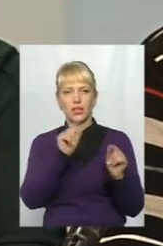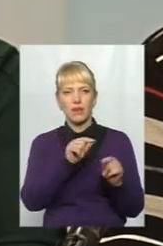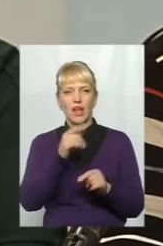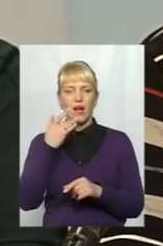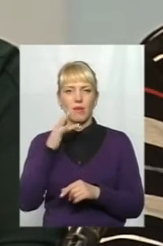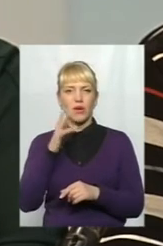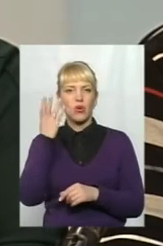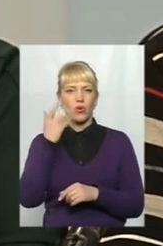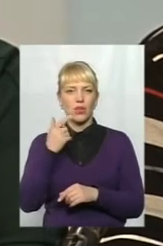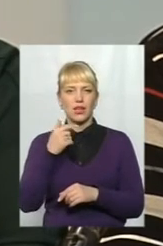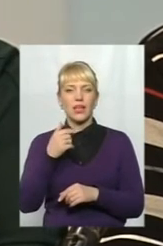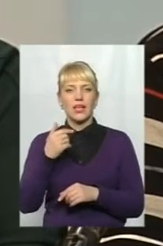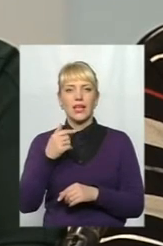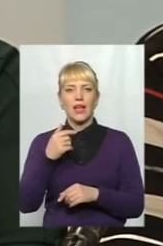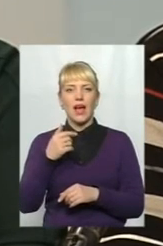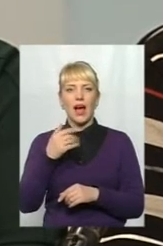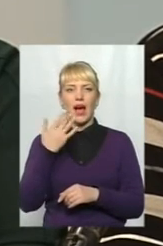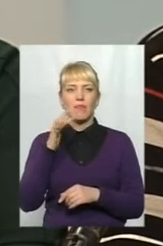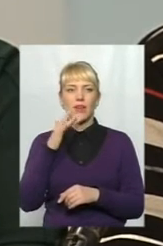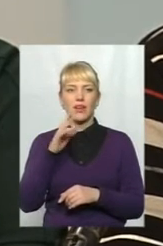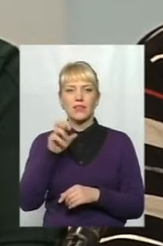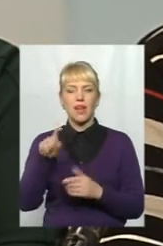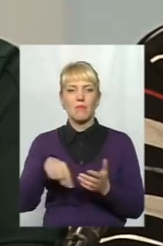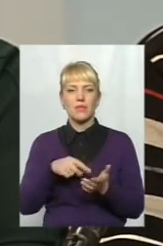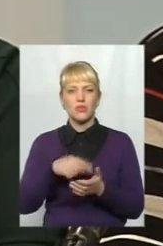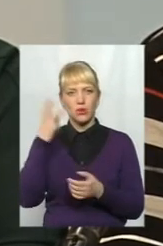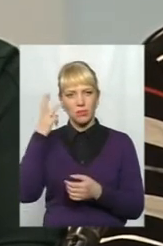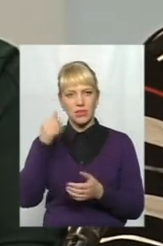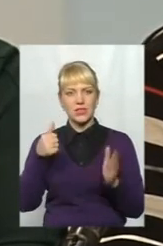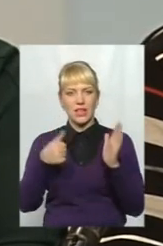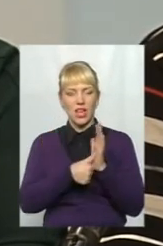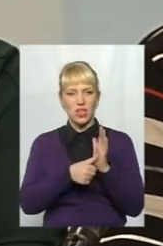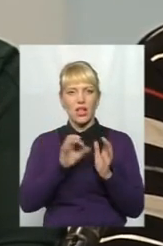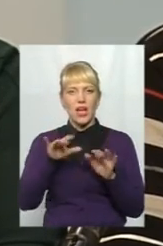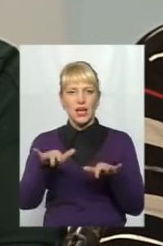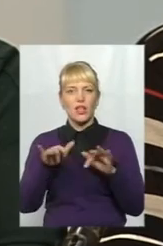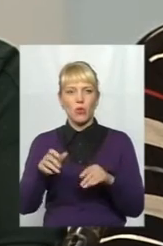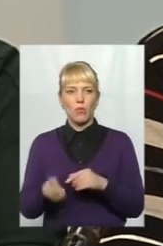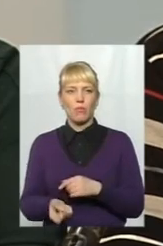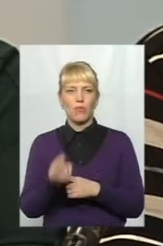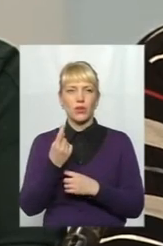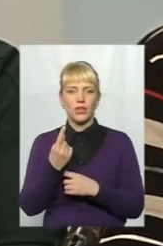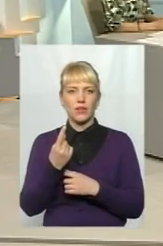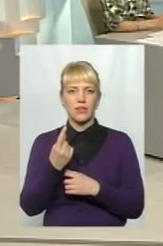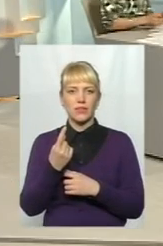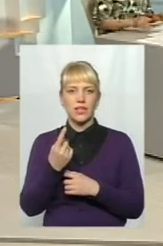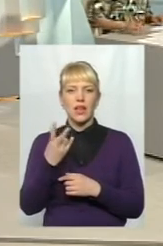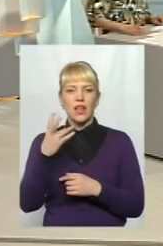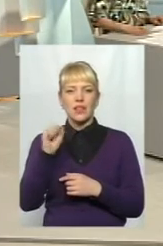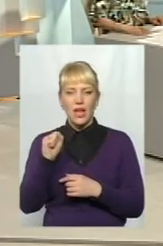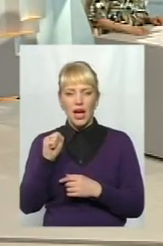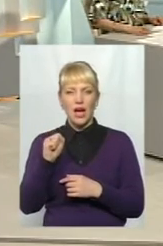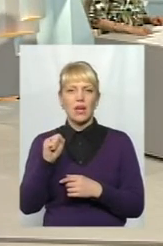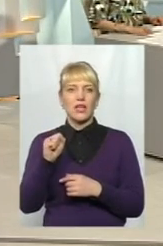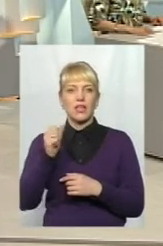американці на місто Хмельницький кнопку нажали і на комп'ютері з'явився місто Хмельницький, вхід в старий ринок, де кіоски стоять